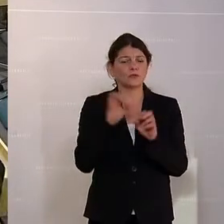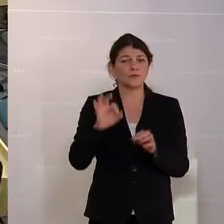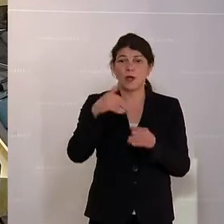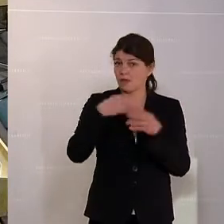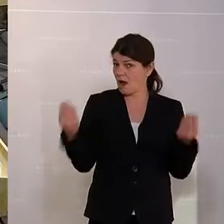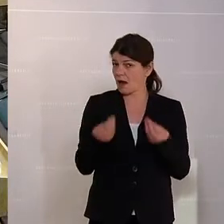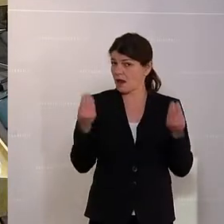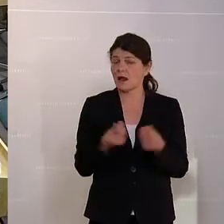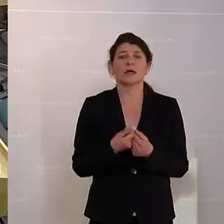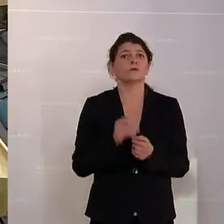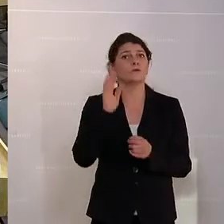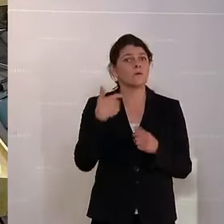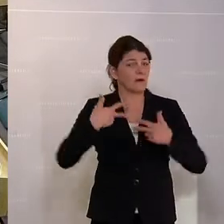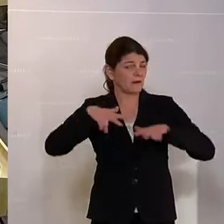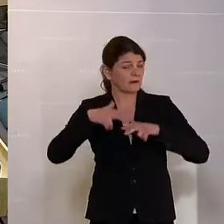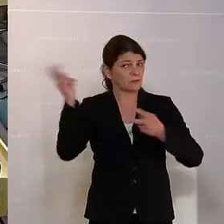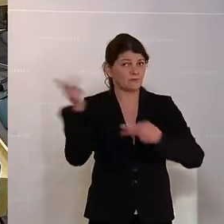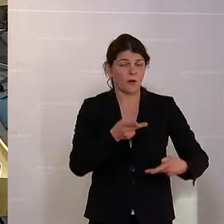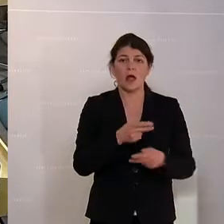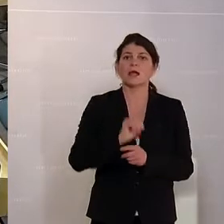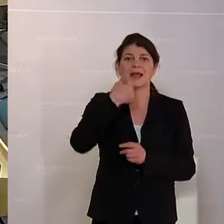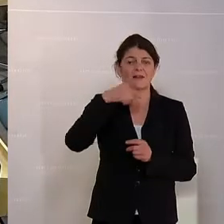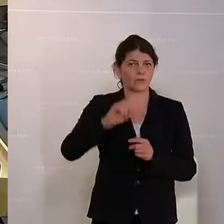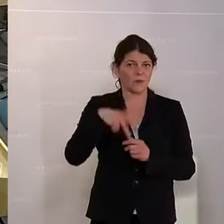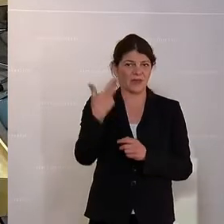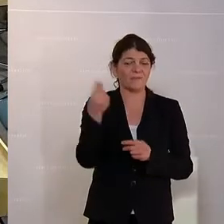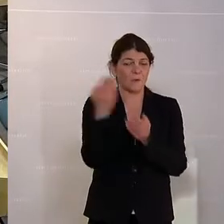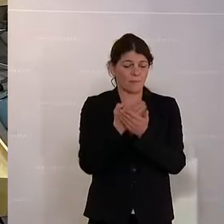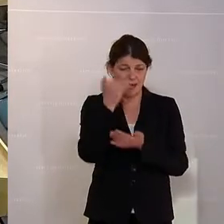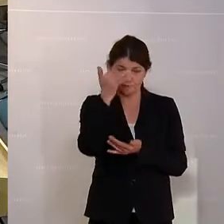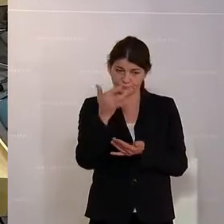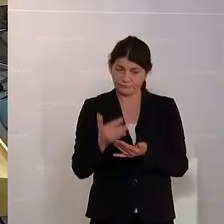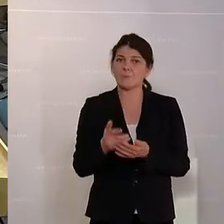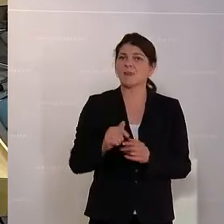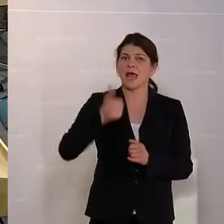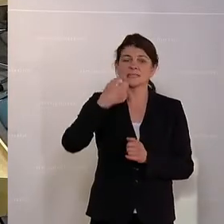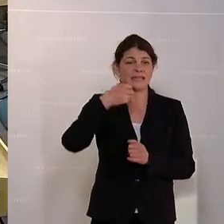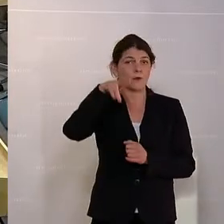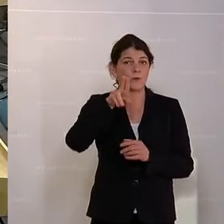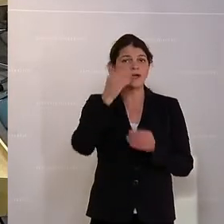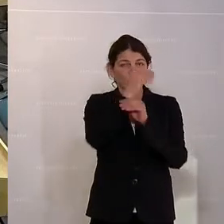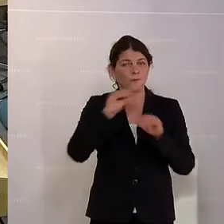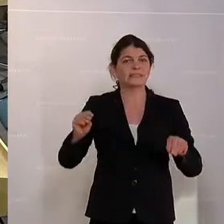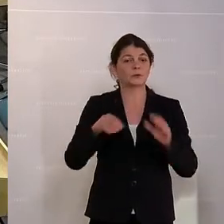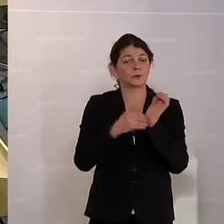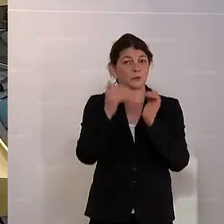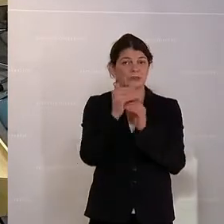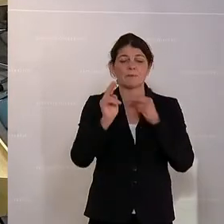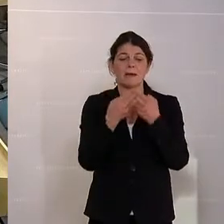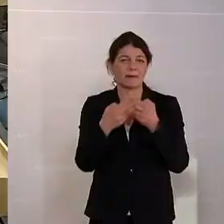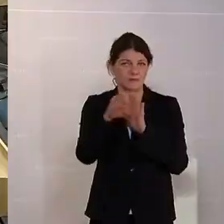Angelegenheiten über die Regierungsvorlage 11.03 der Beilagen. Erstes EU-Informationssysteme